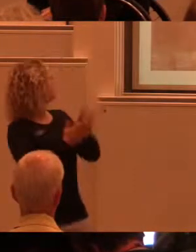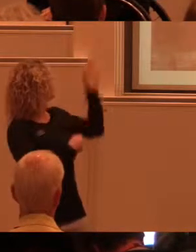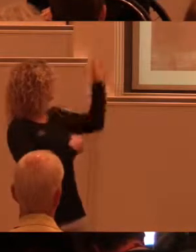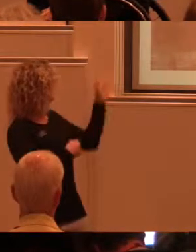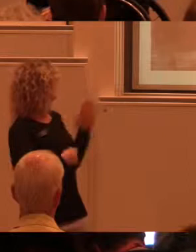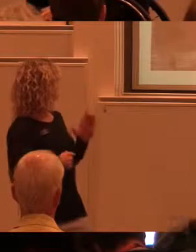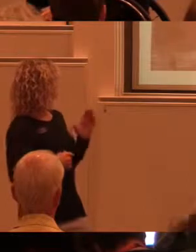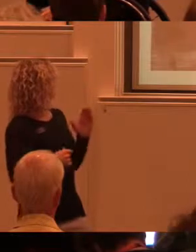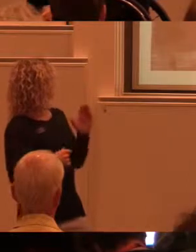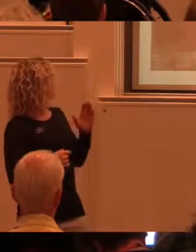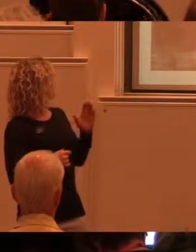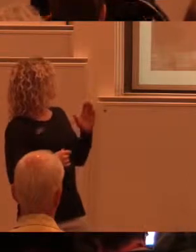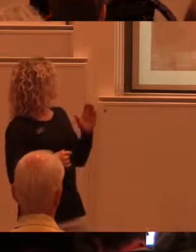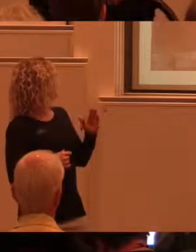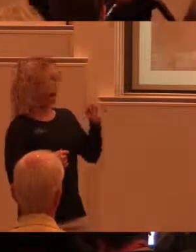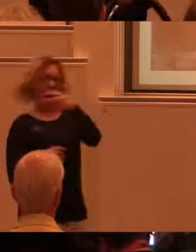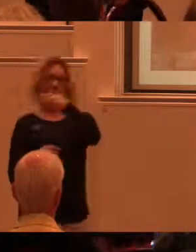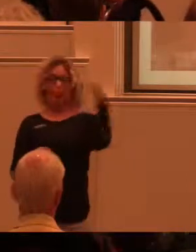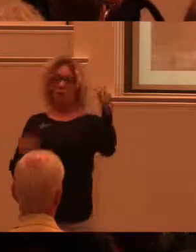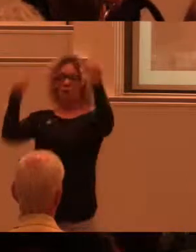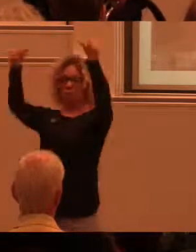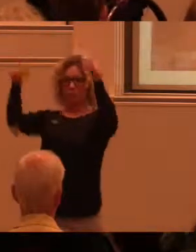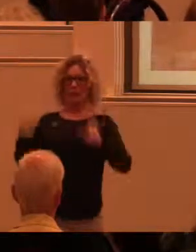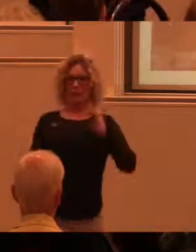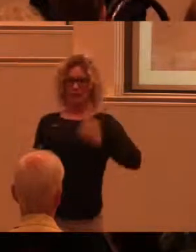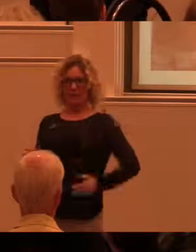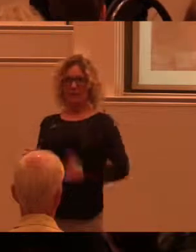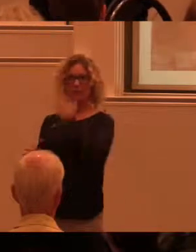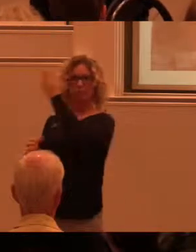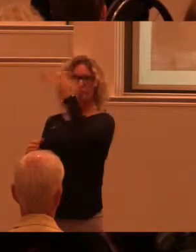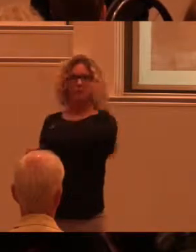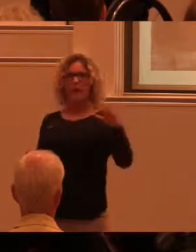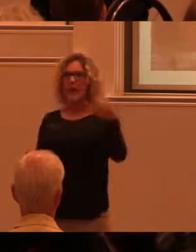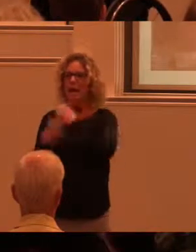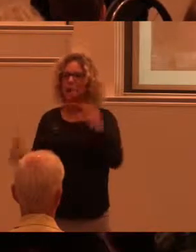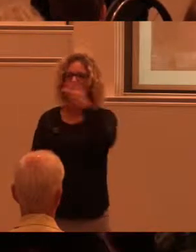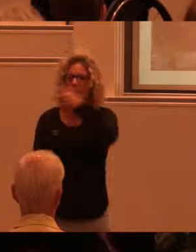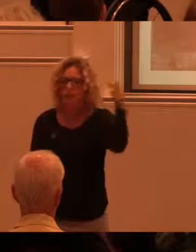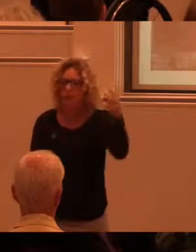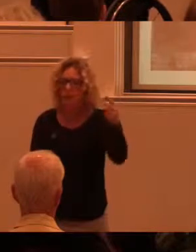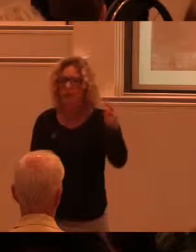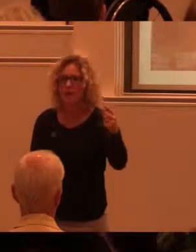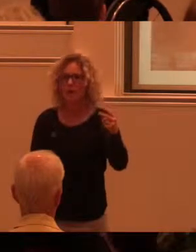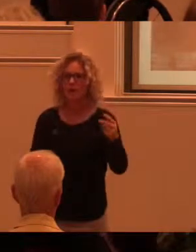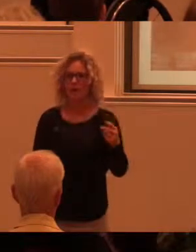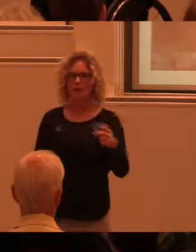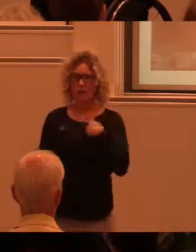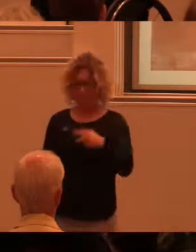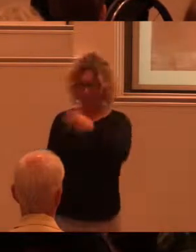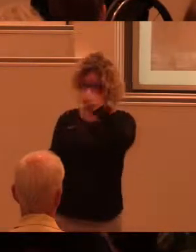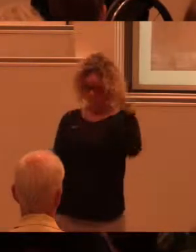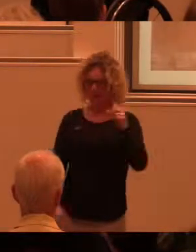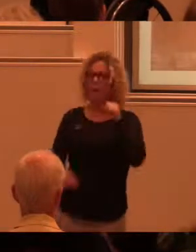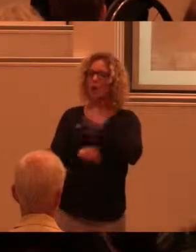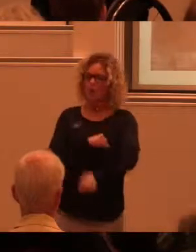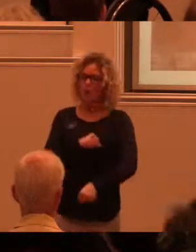antal kvinnoporträtt uppe vid andra våningen på slottet. Hela utställningen var på andra våningen. Och för att komma upp dit så var man tvungen att